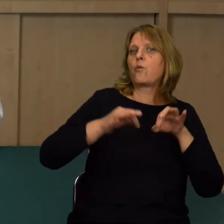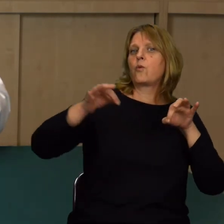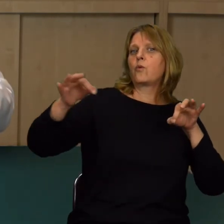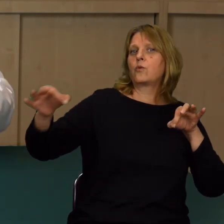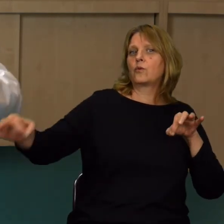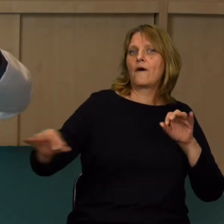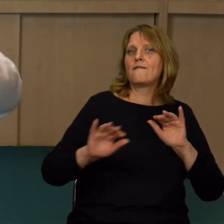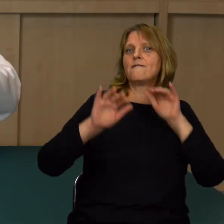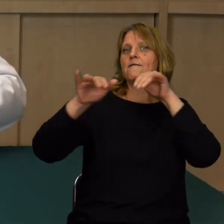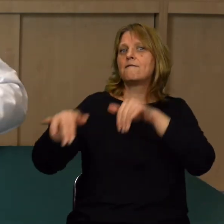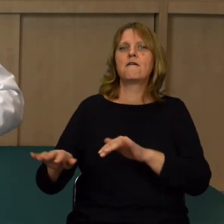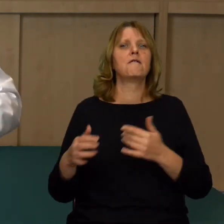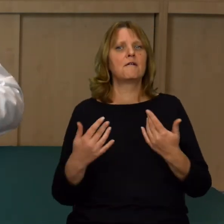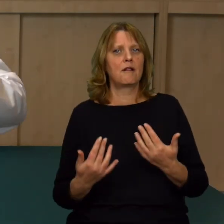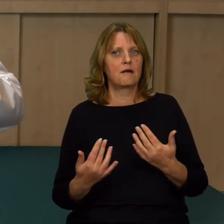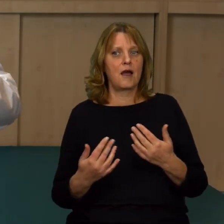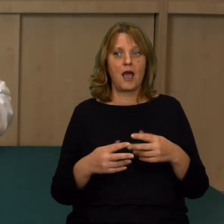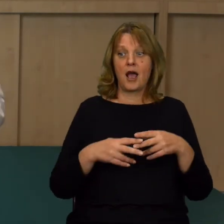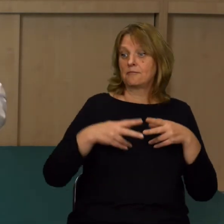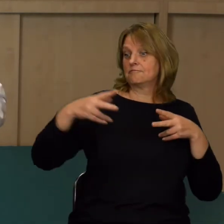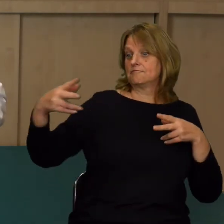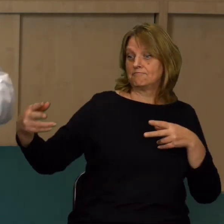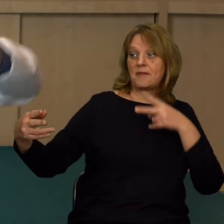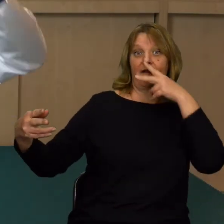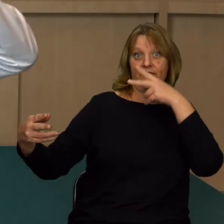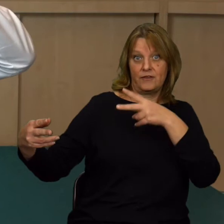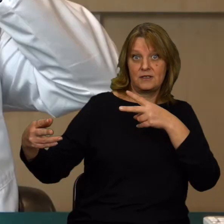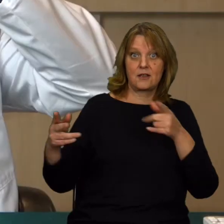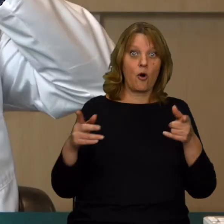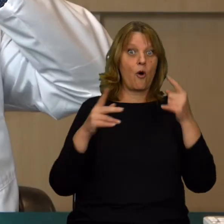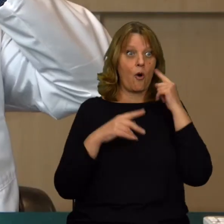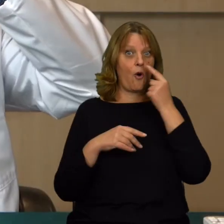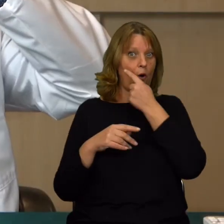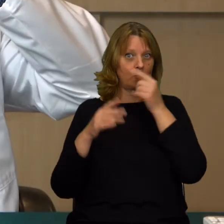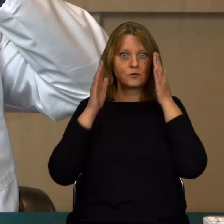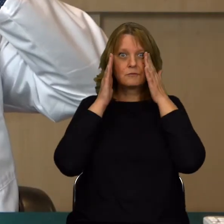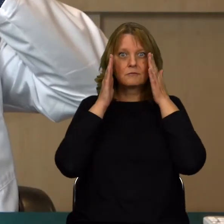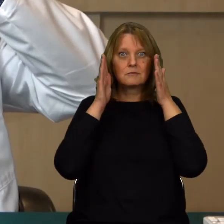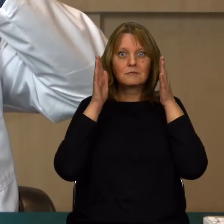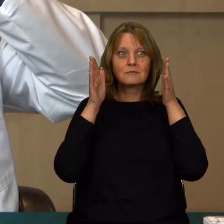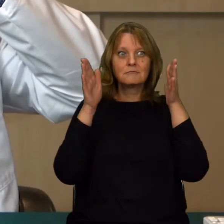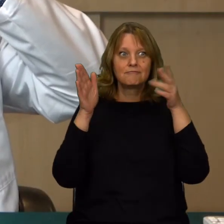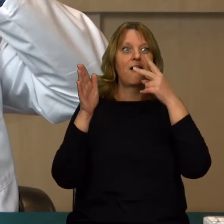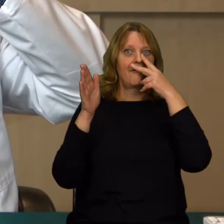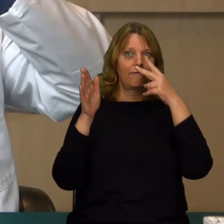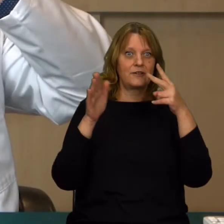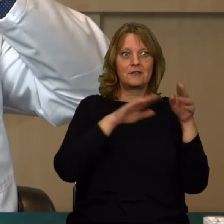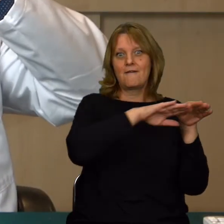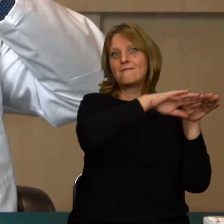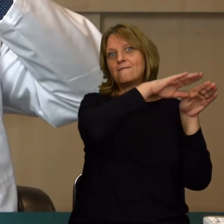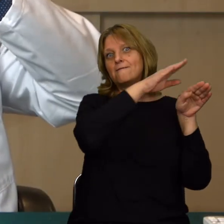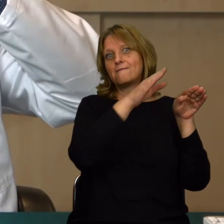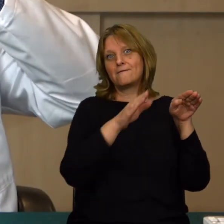I jeżeli będziemy mieli długość fali, która jest w zakresie widzialnym, to nasze dwa detektory promieniowania elektromagnetycznego, czyli